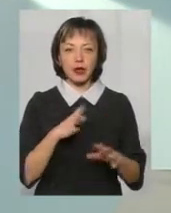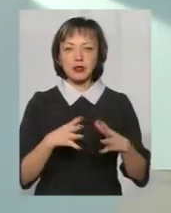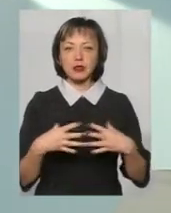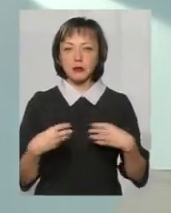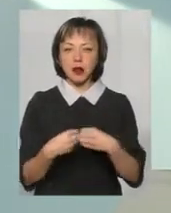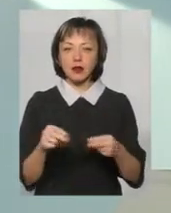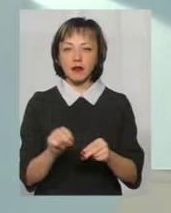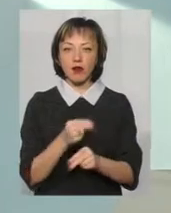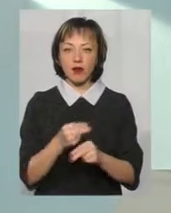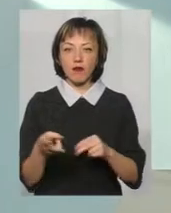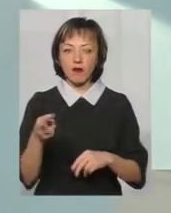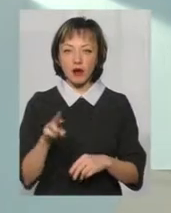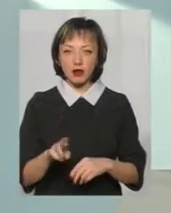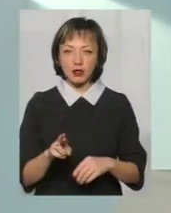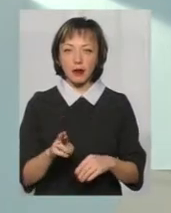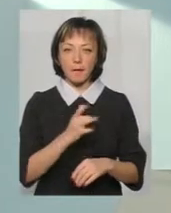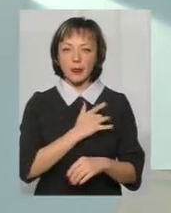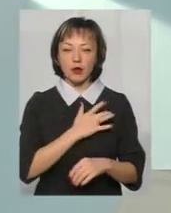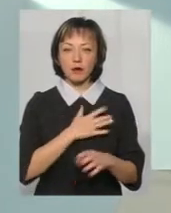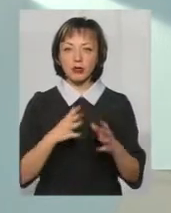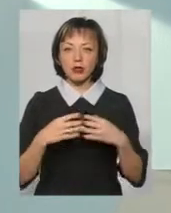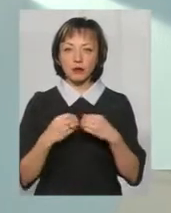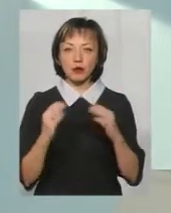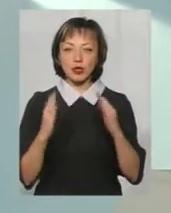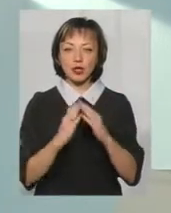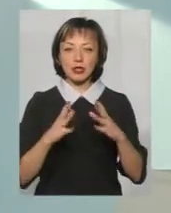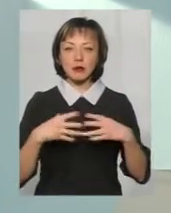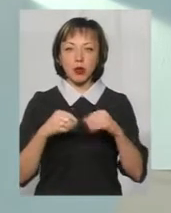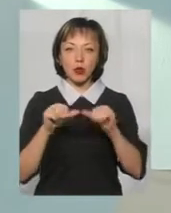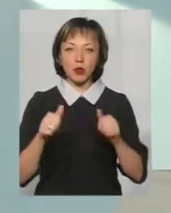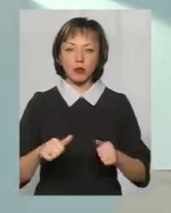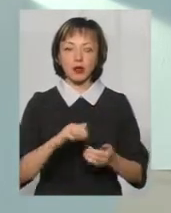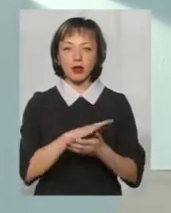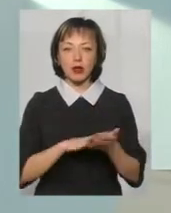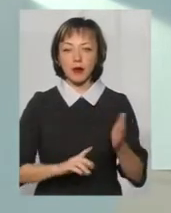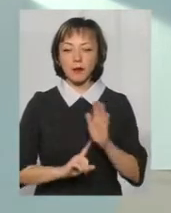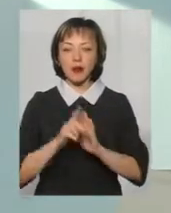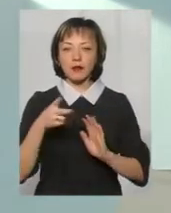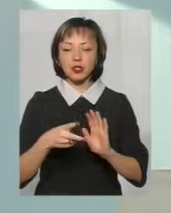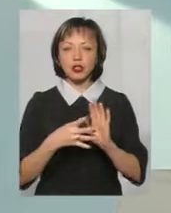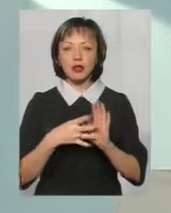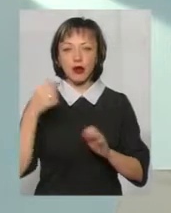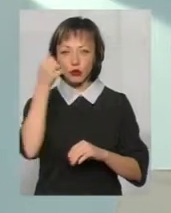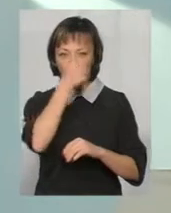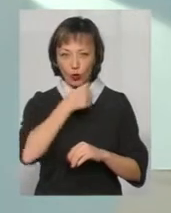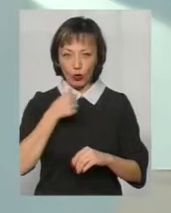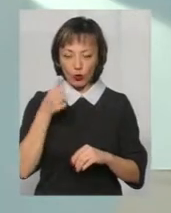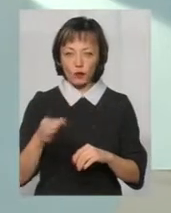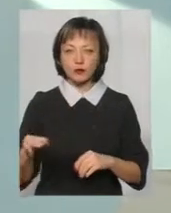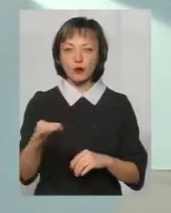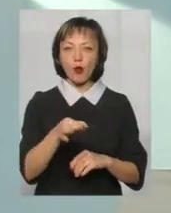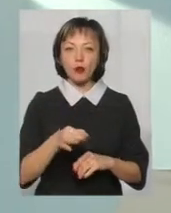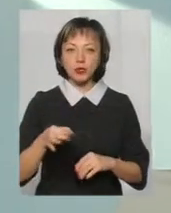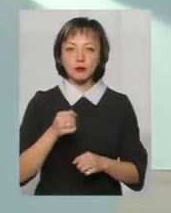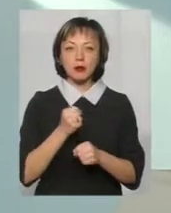виховання, виховання прийомних сім'ях, будинках сімейного типу і так далі. З 2009 року в області